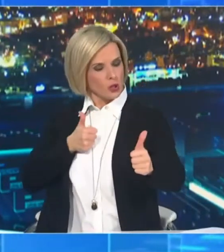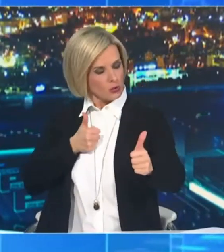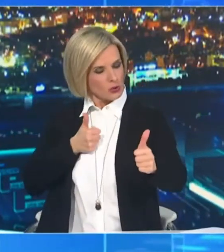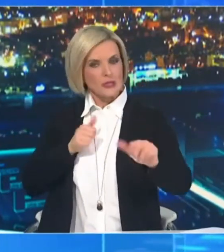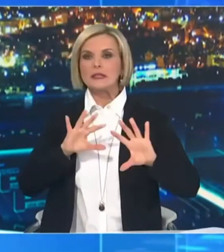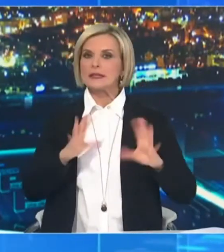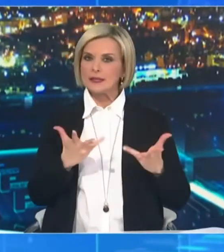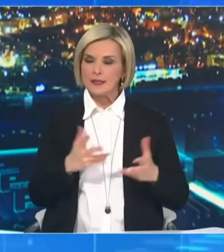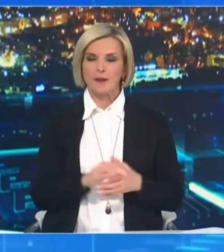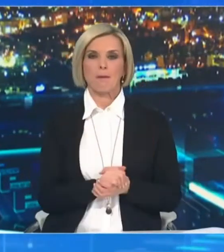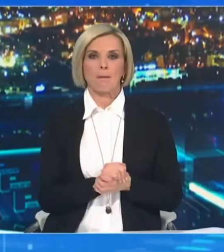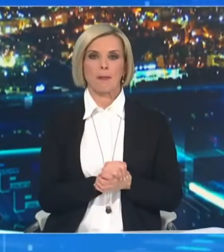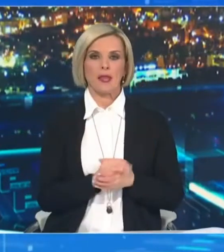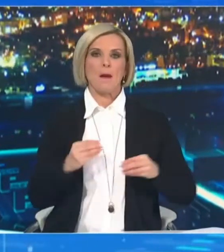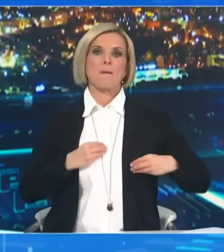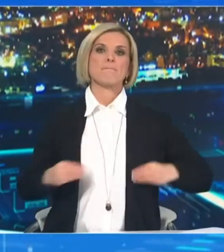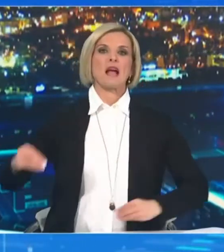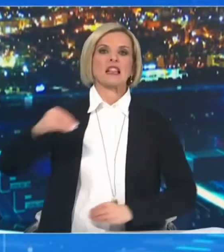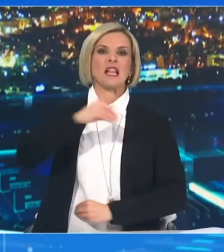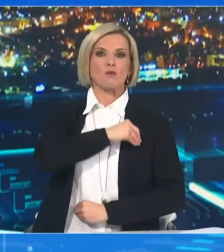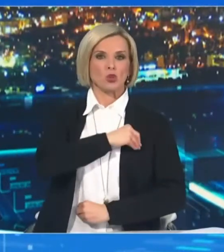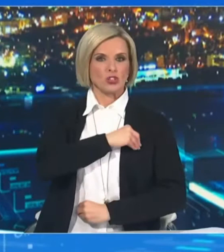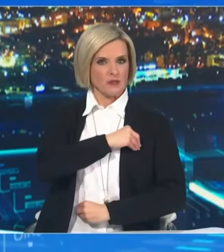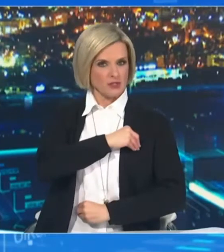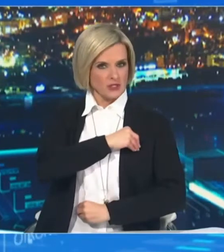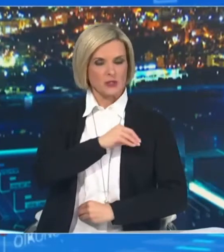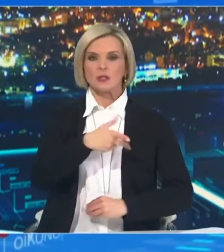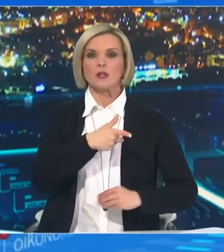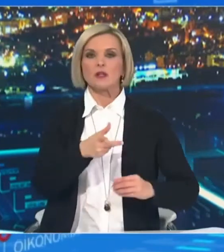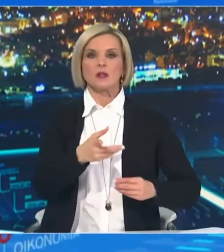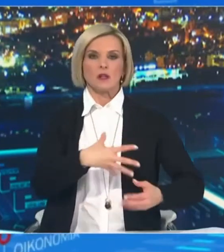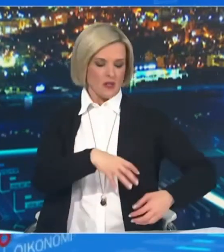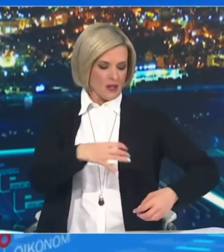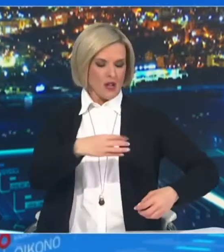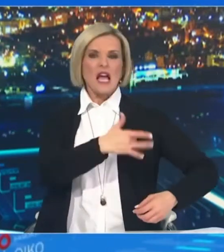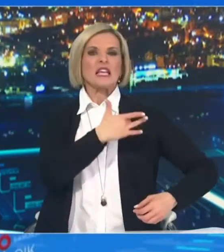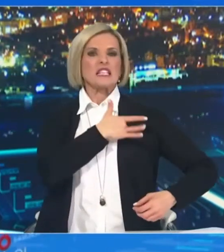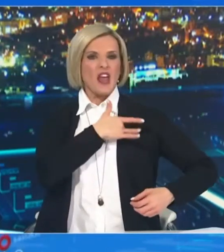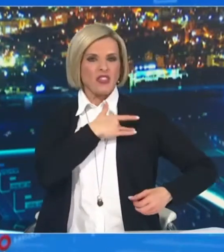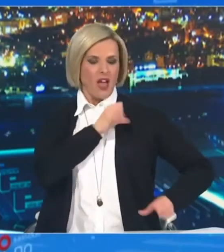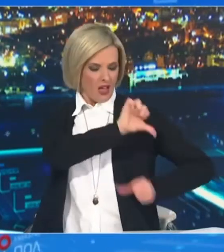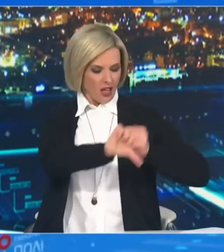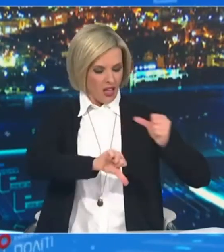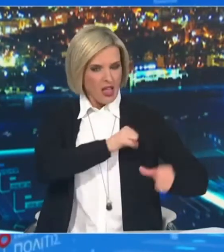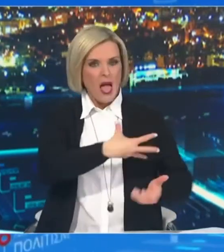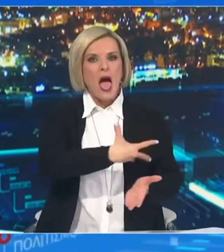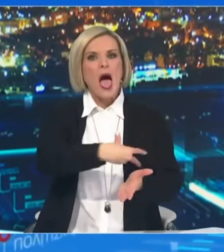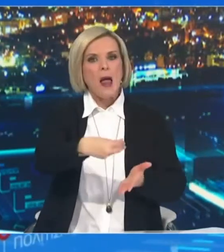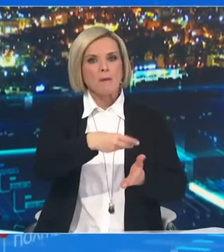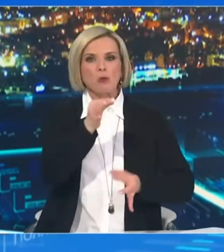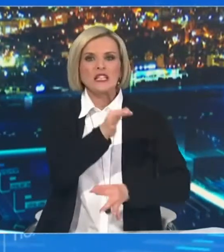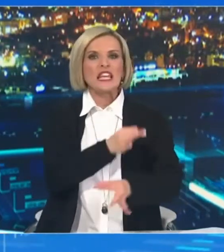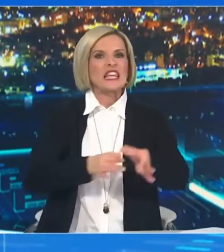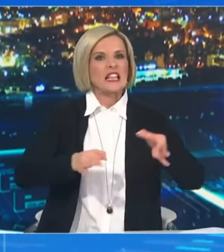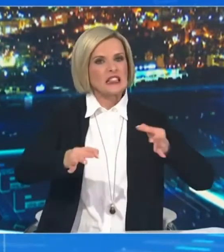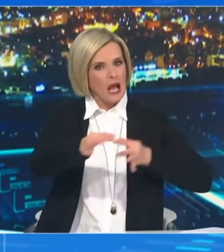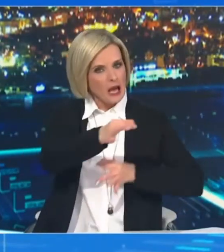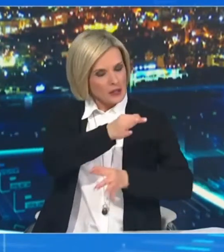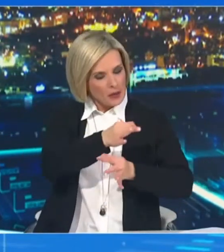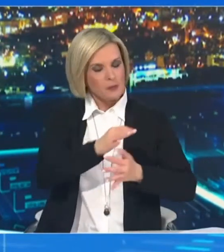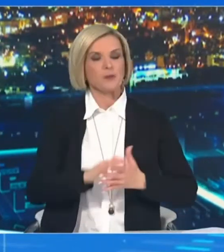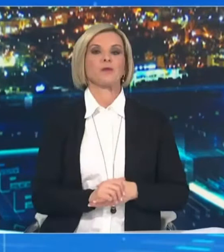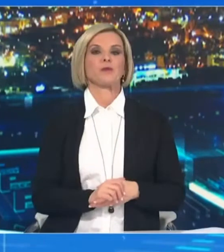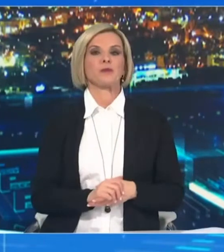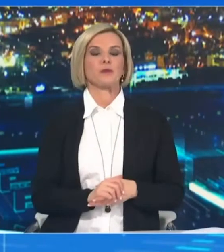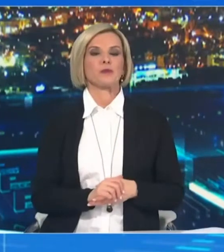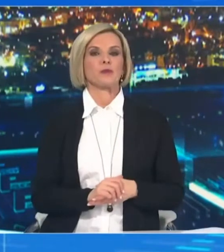είναι η μεταμόσχευση. Μεταμόσχευση συμπαγών οργάνων και αιμοποιητικών κιτάρων, όπως